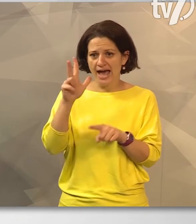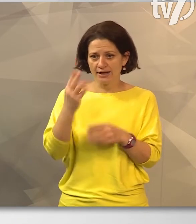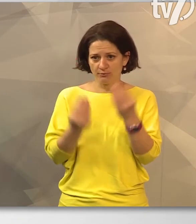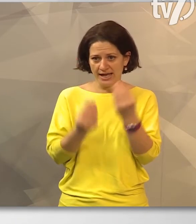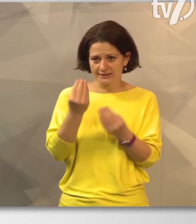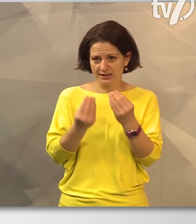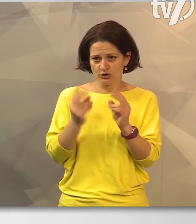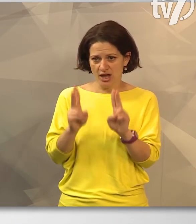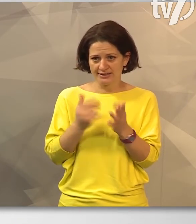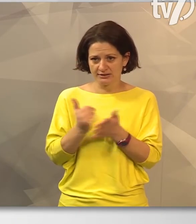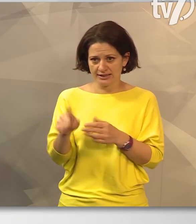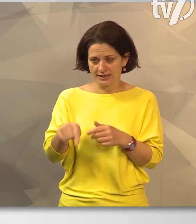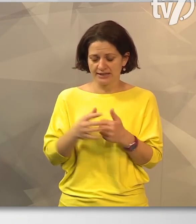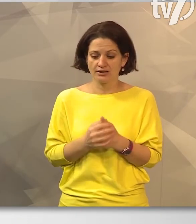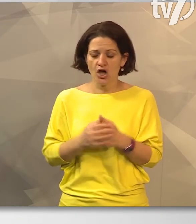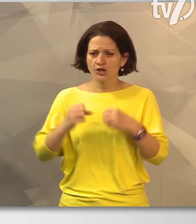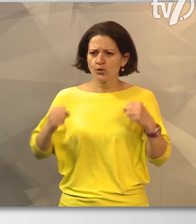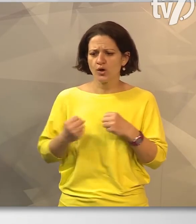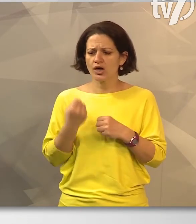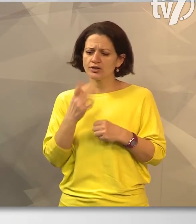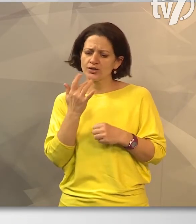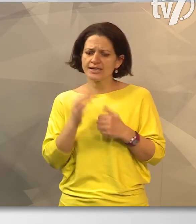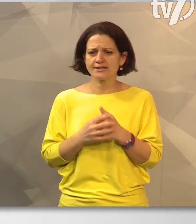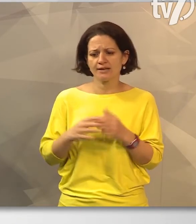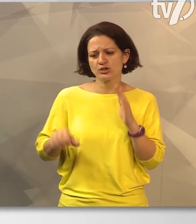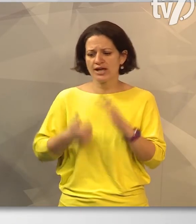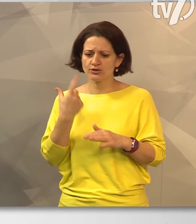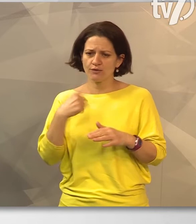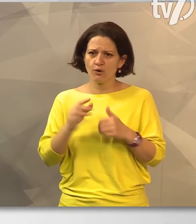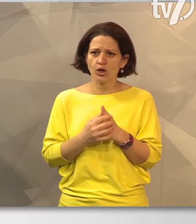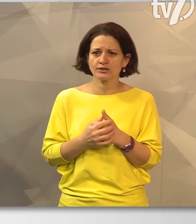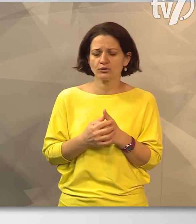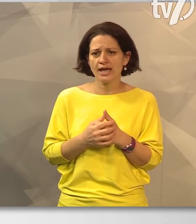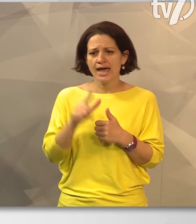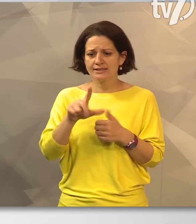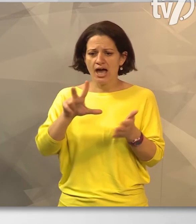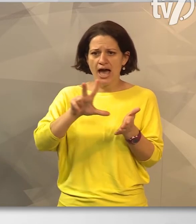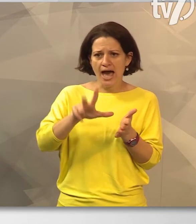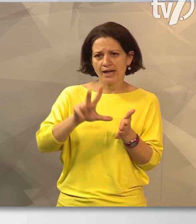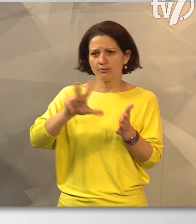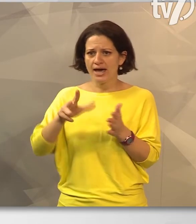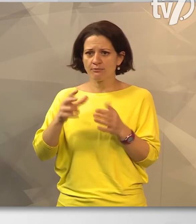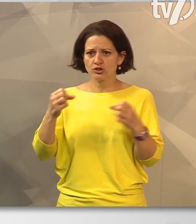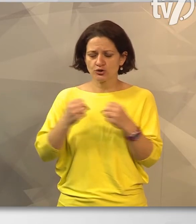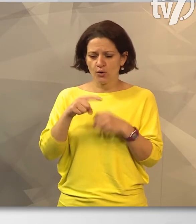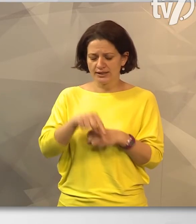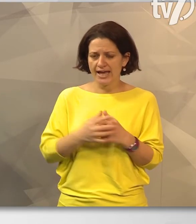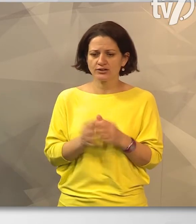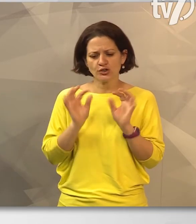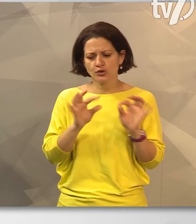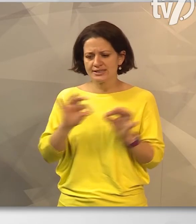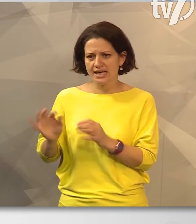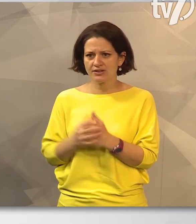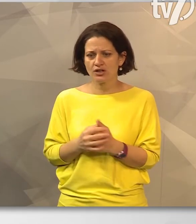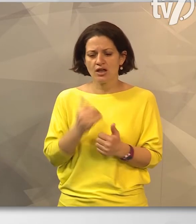mezőny játékos lehetett a jégen. A torna maga nagyon tetszett, most voltuk először a Magyar Jégkorong Szövetség által szerzett három-hármas tornán. Nagyon